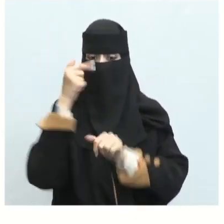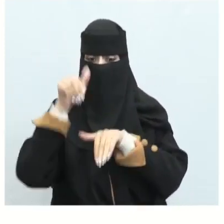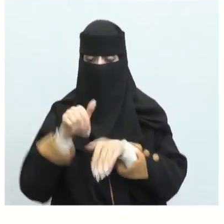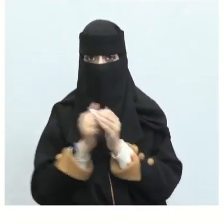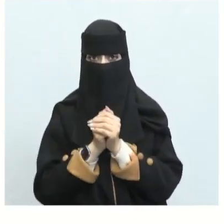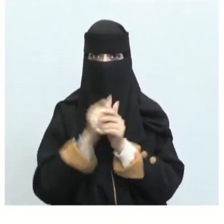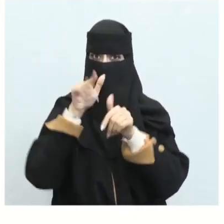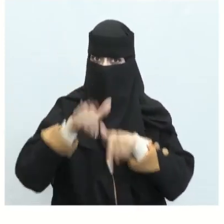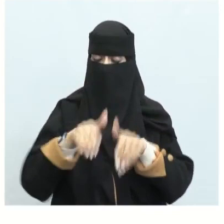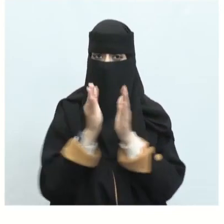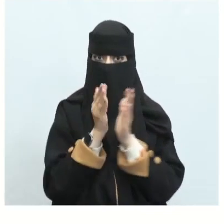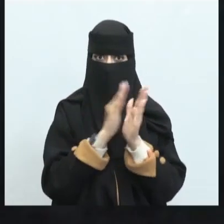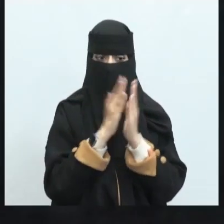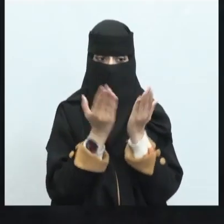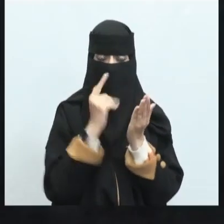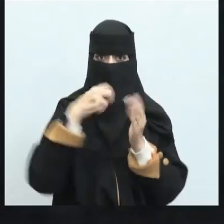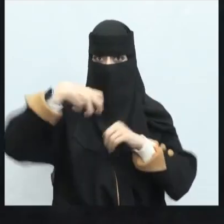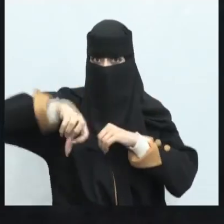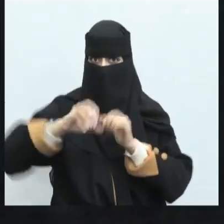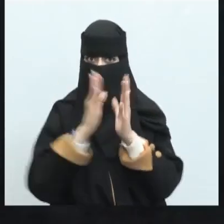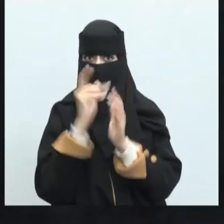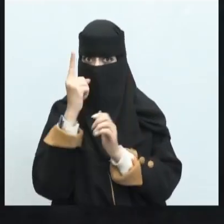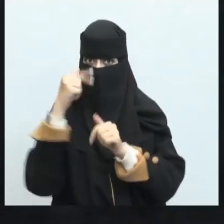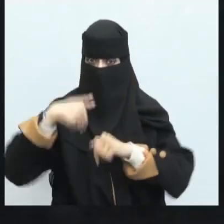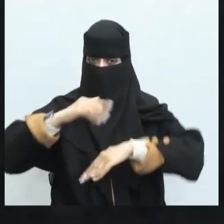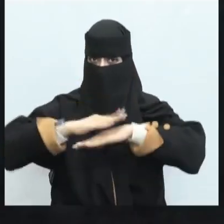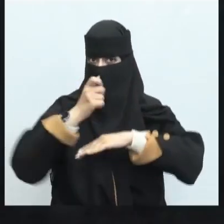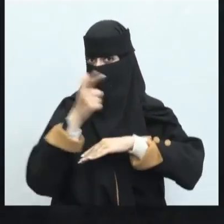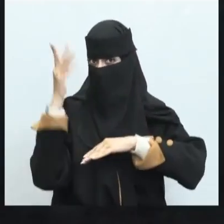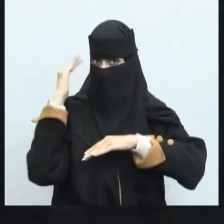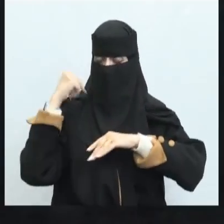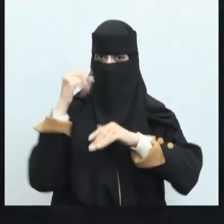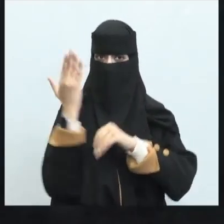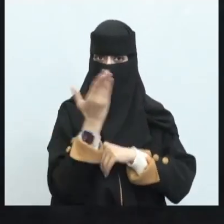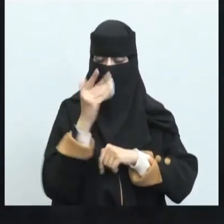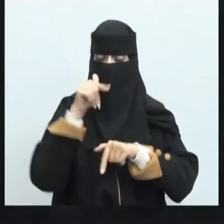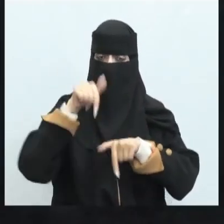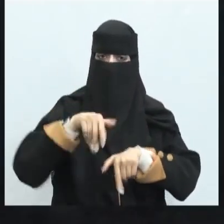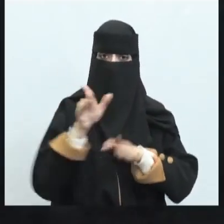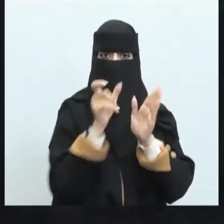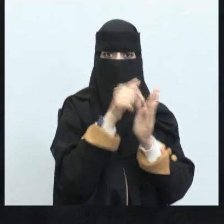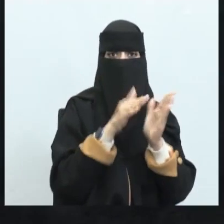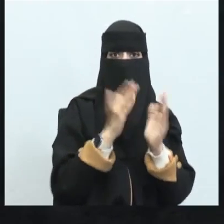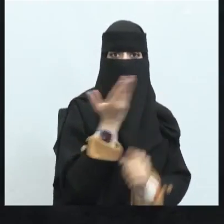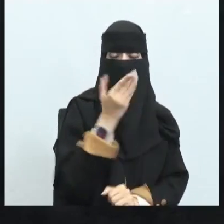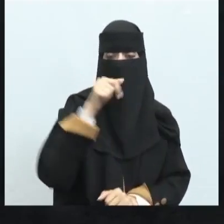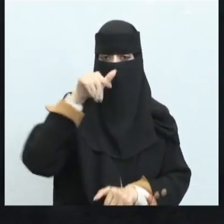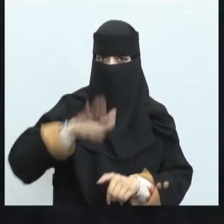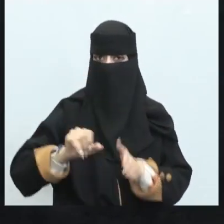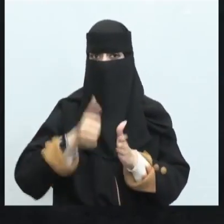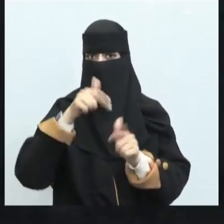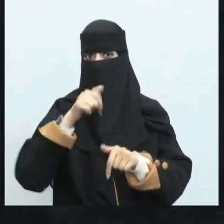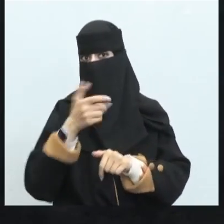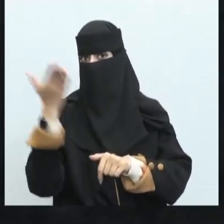الكتاب مقسم من القسمين وحدة الأولى يتحدث فيه يحدث فيه عن الأدب القديم ووحدة الثانية يكون فيه الحديث عن الأدب الحديث بإذن الله تعالى